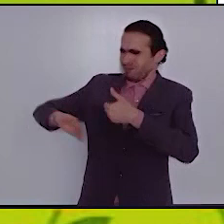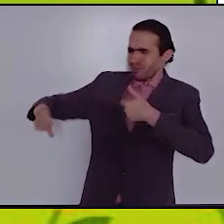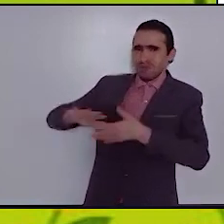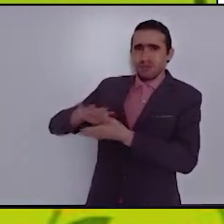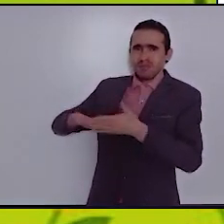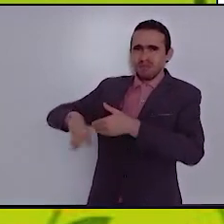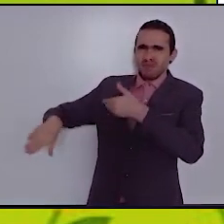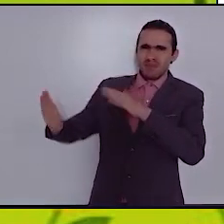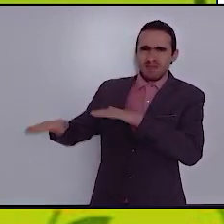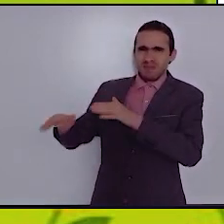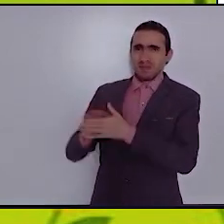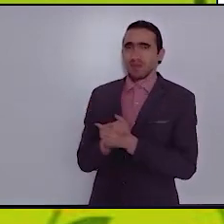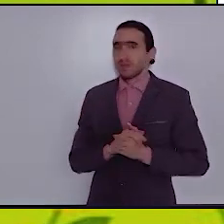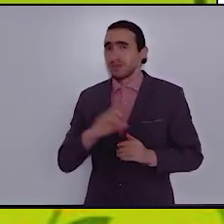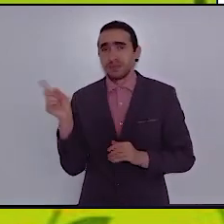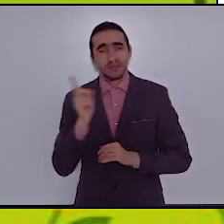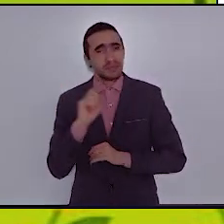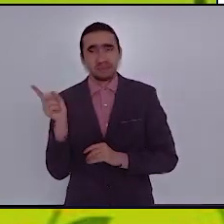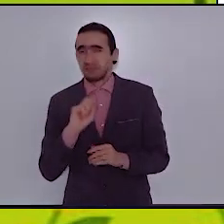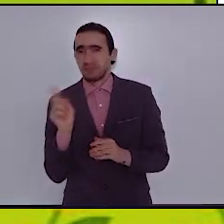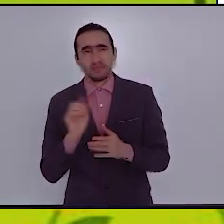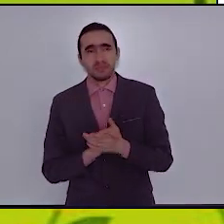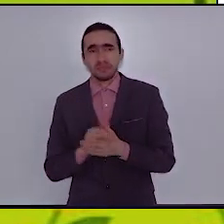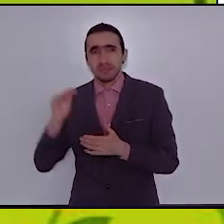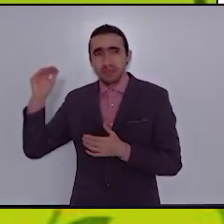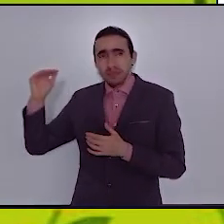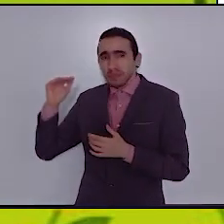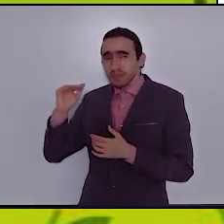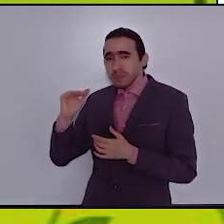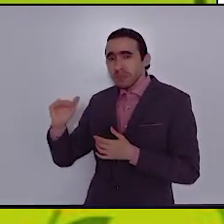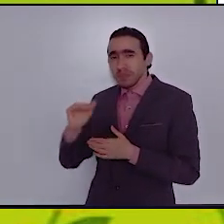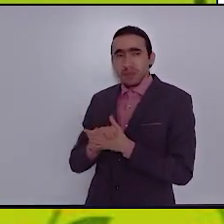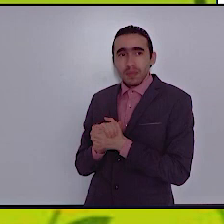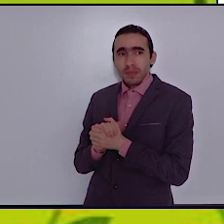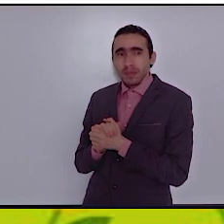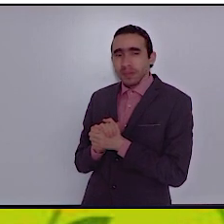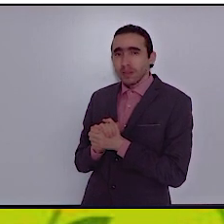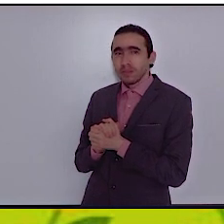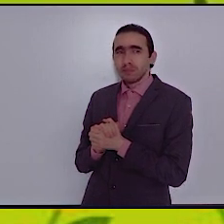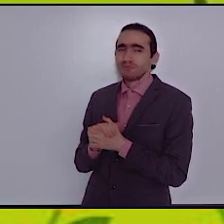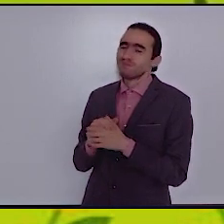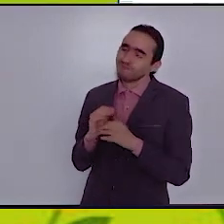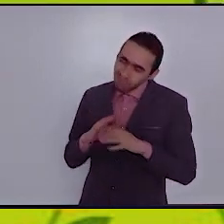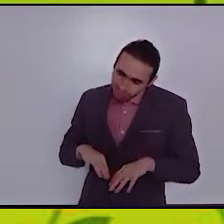عدم مواجهة المشاكل هل نستسلم ولا نواجه؟